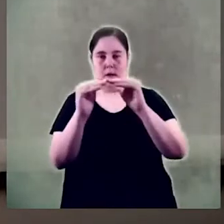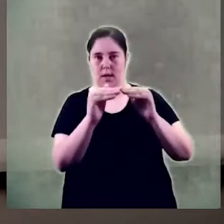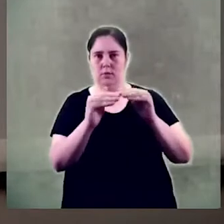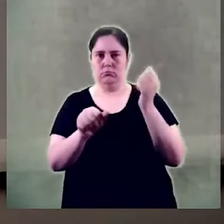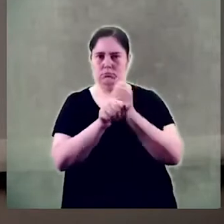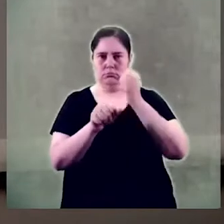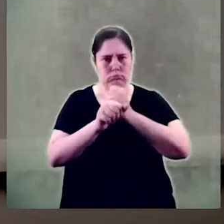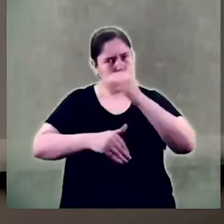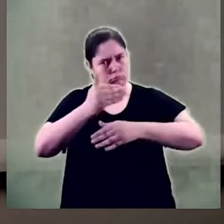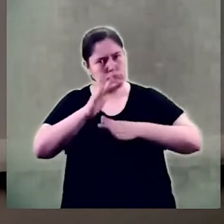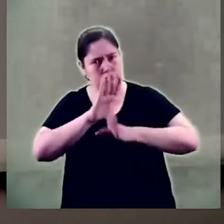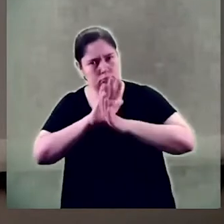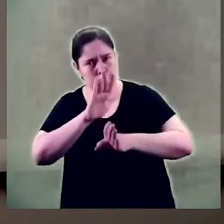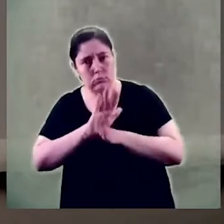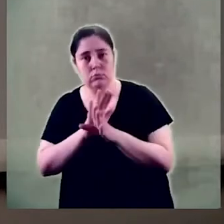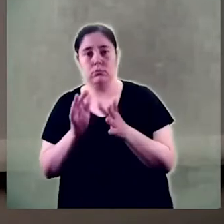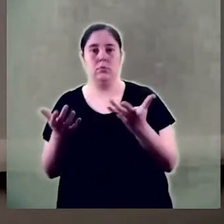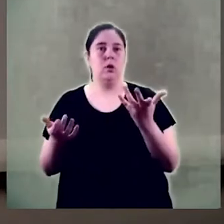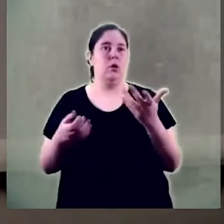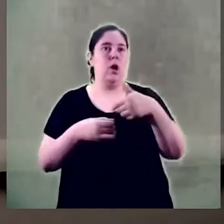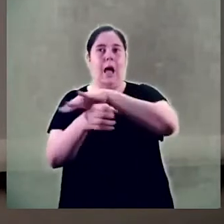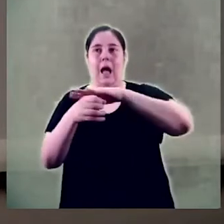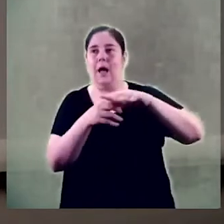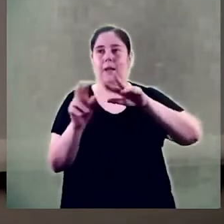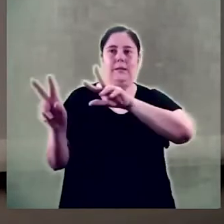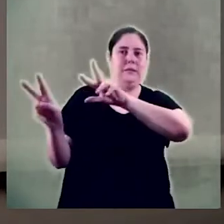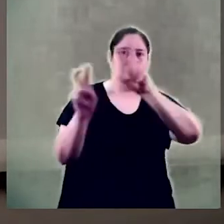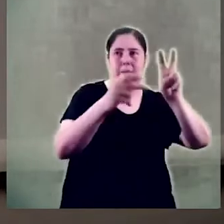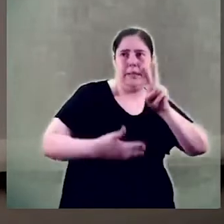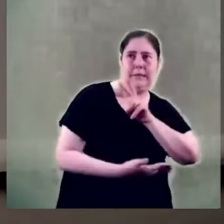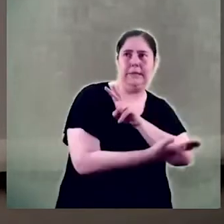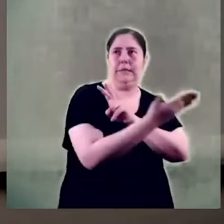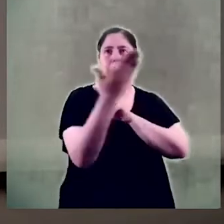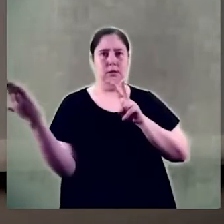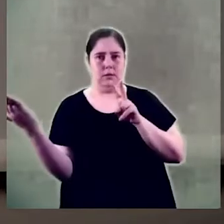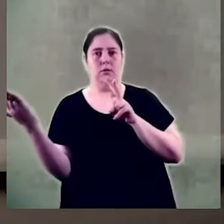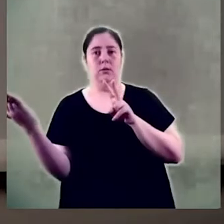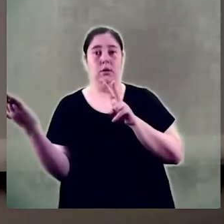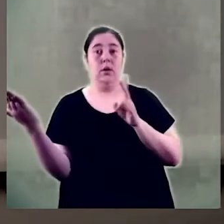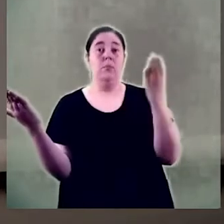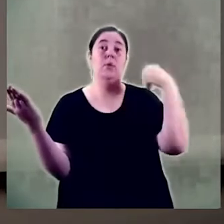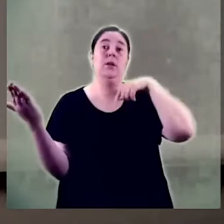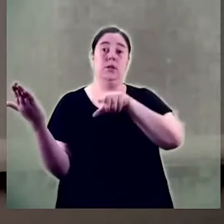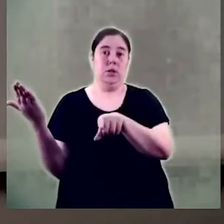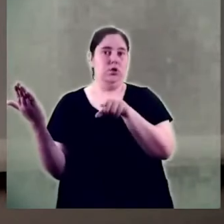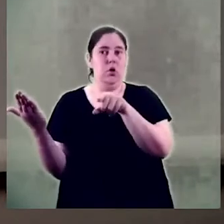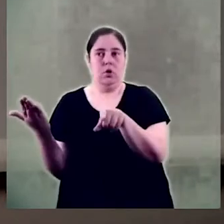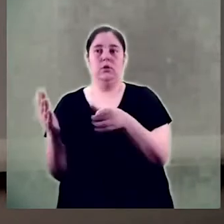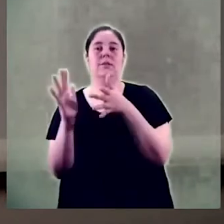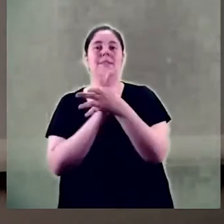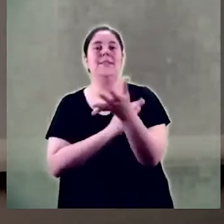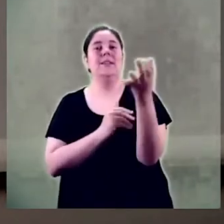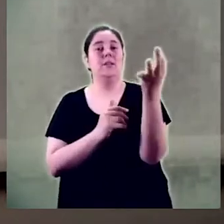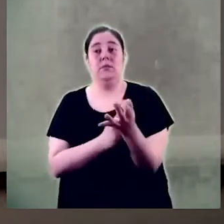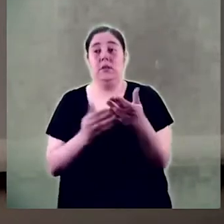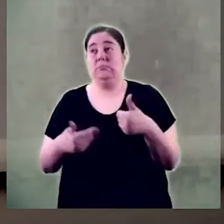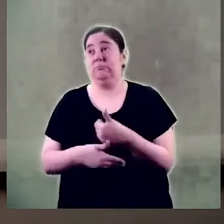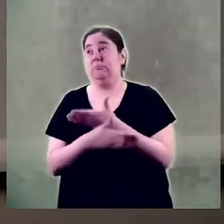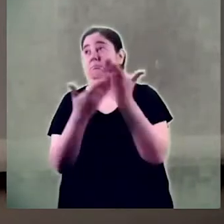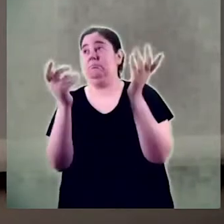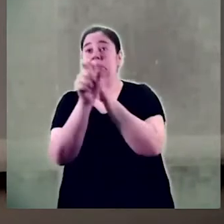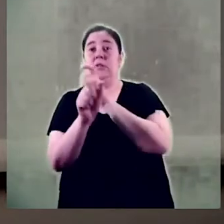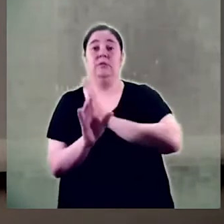les àrees temàtiques de la nostra universitat i que impliquen també i involucren a tota la comunitat universitària.